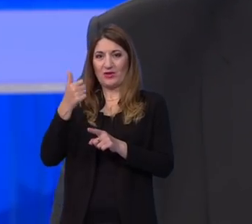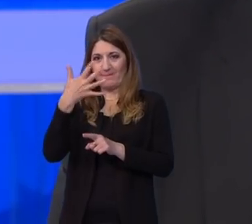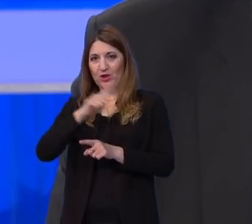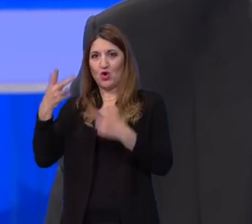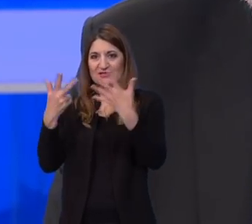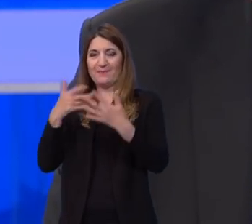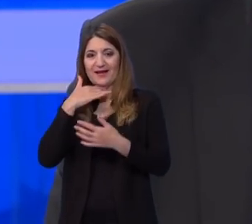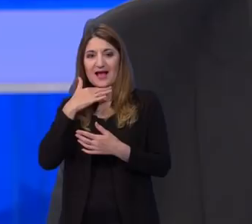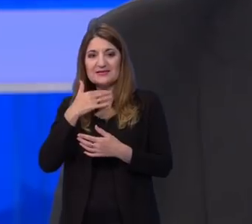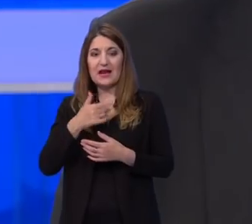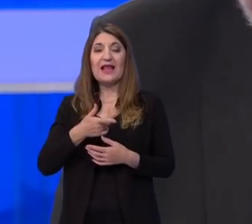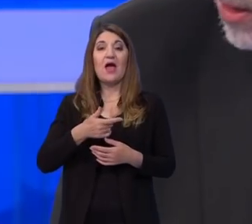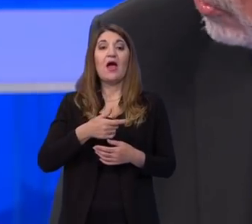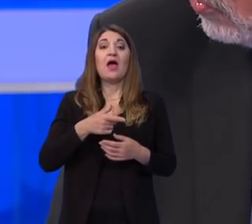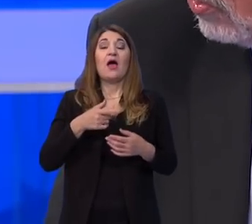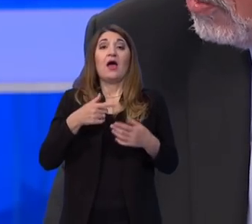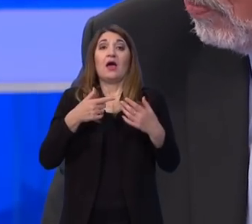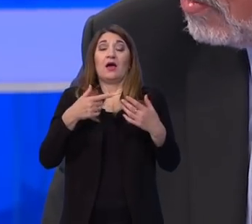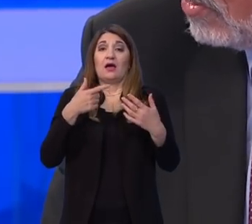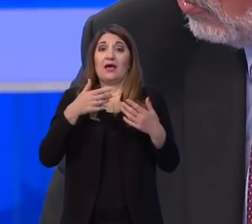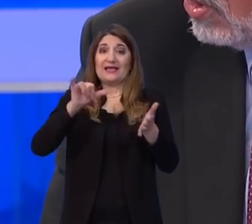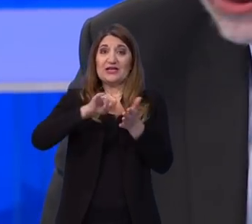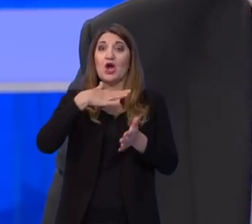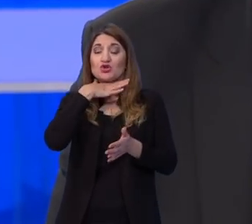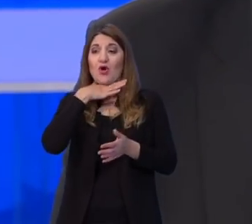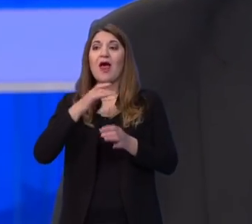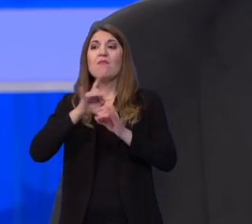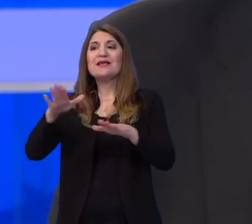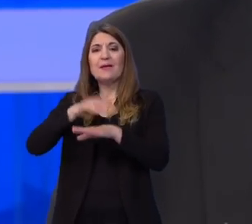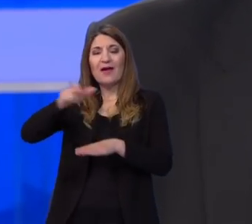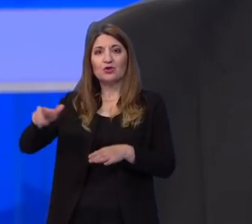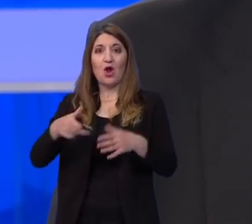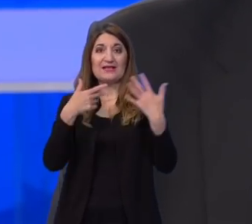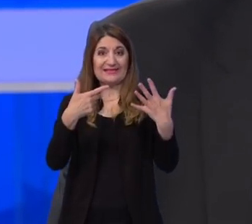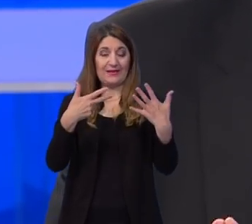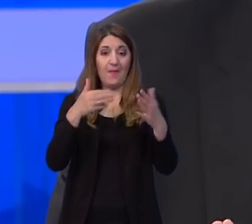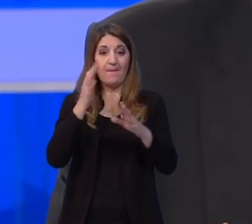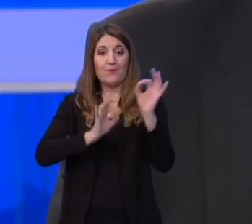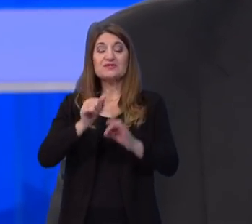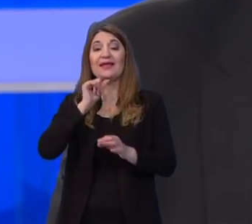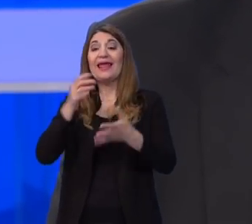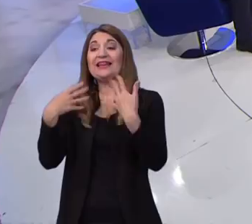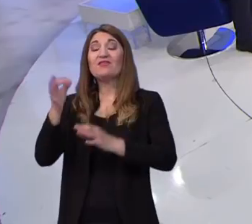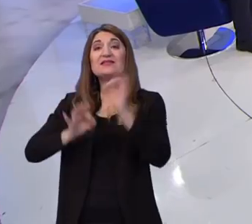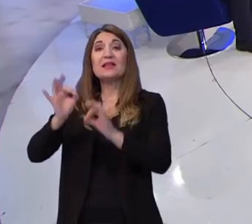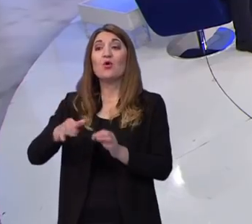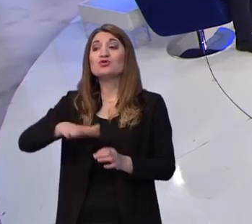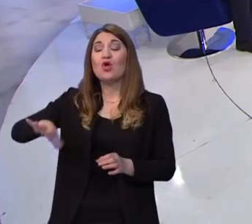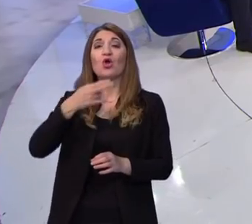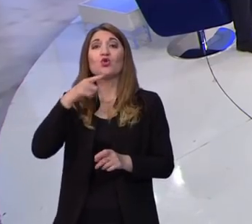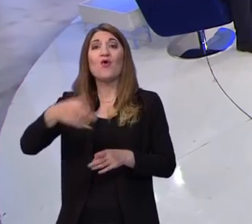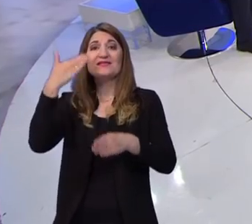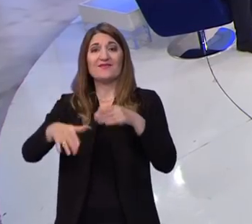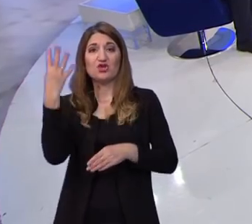71% srednja škola, srednje školci bez maturanata i 90% licem u lice maturanti. Nih smo